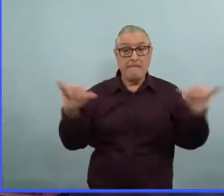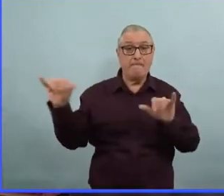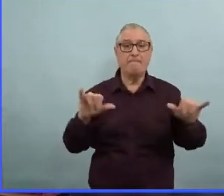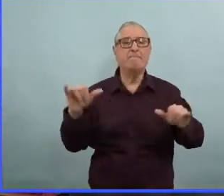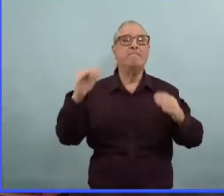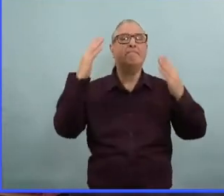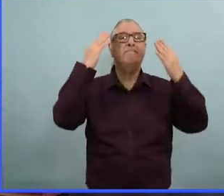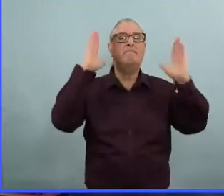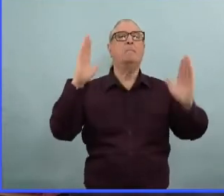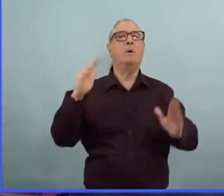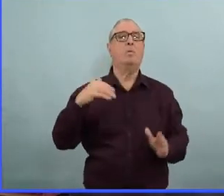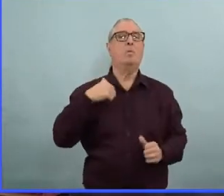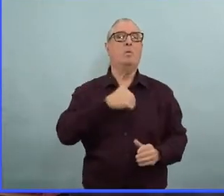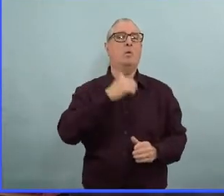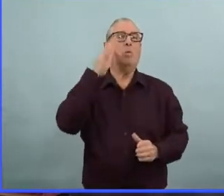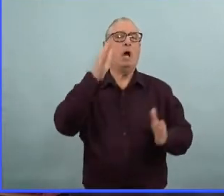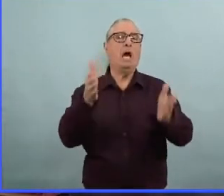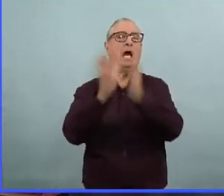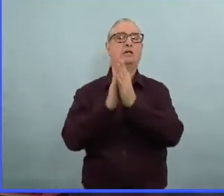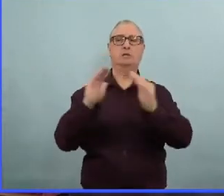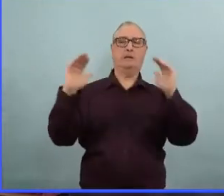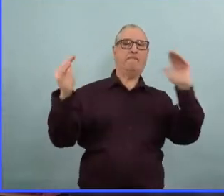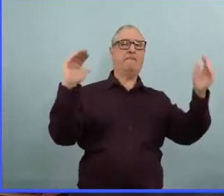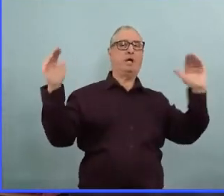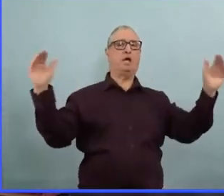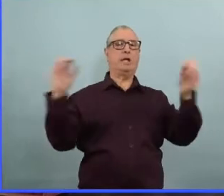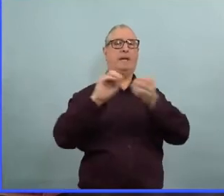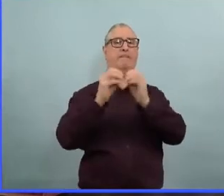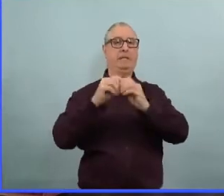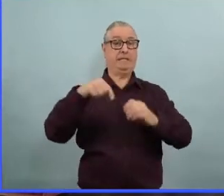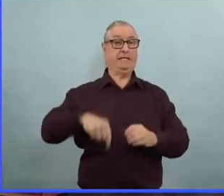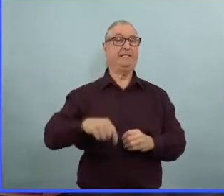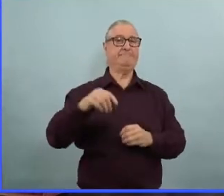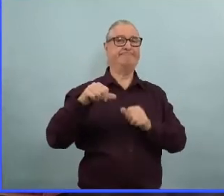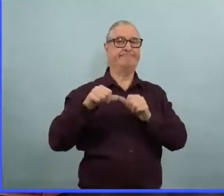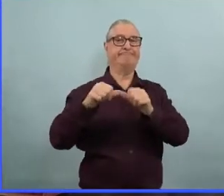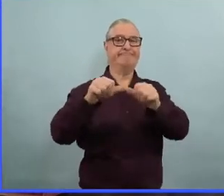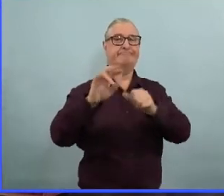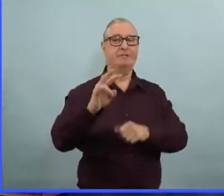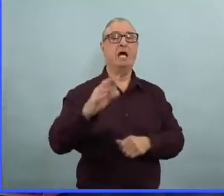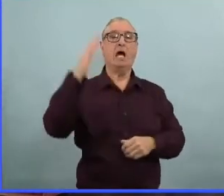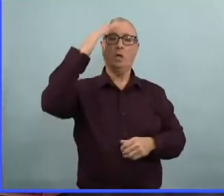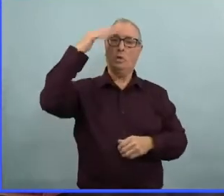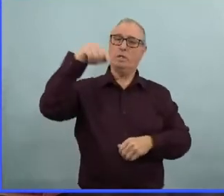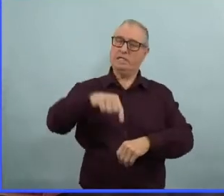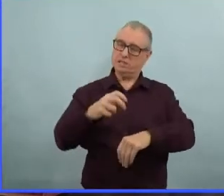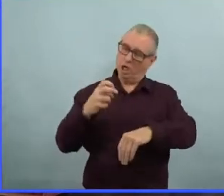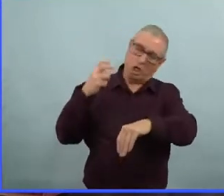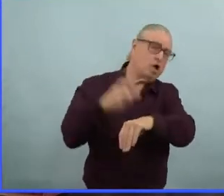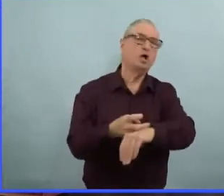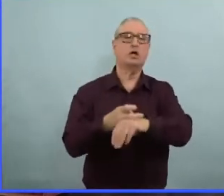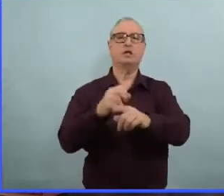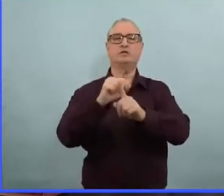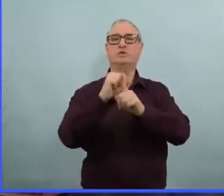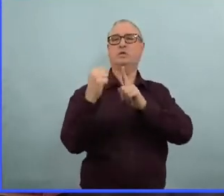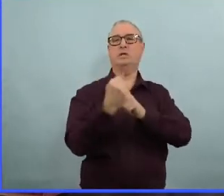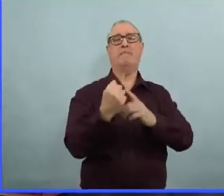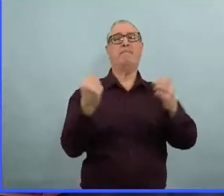Manitobains, nous savons que ça a été une période particulièrement difficile. Nous savons qu'il y a eu une perte d'être cher.